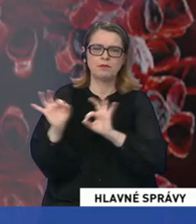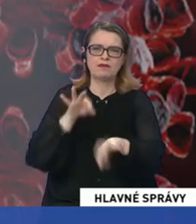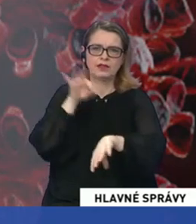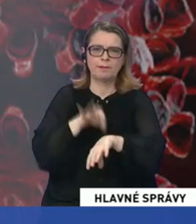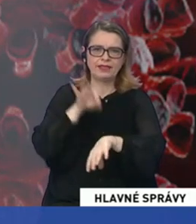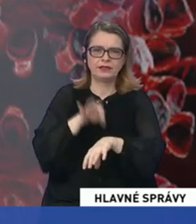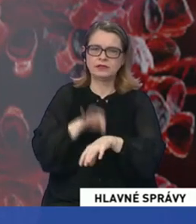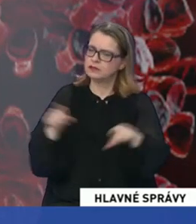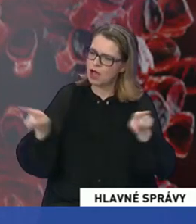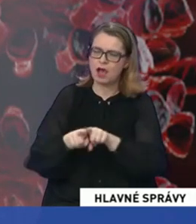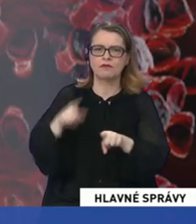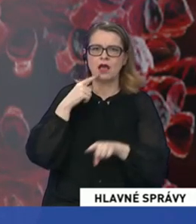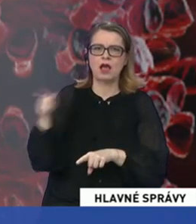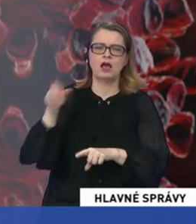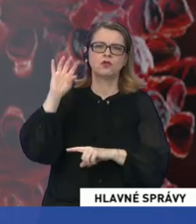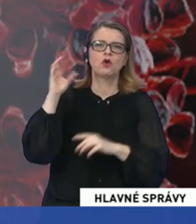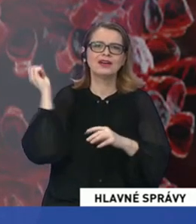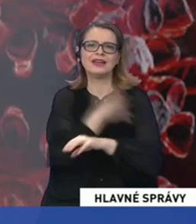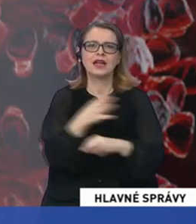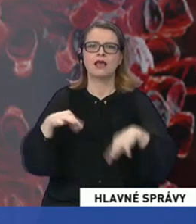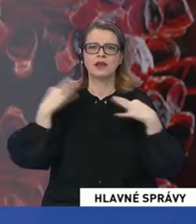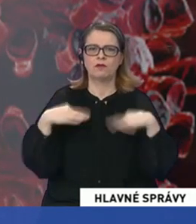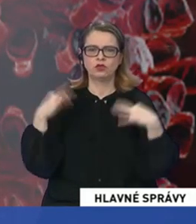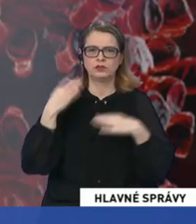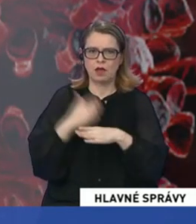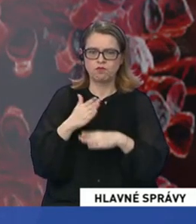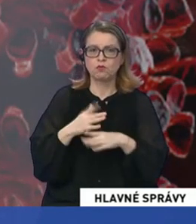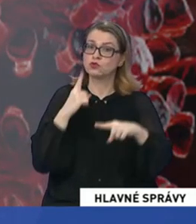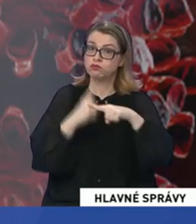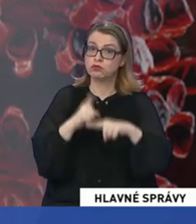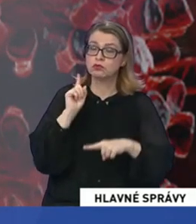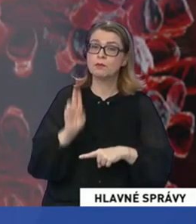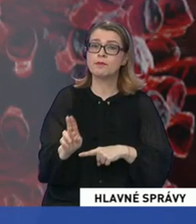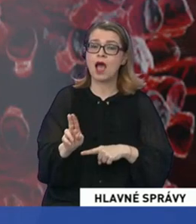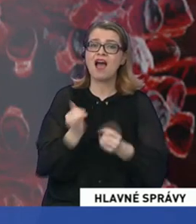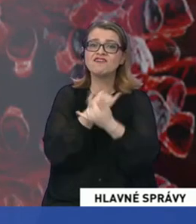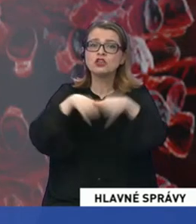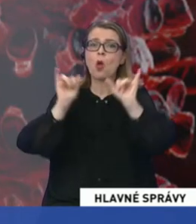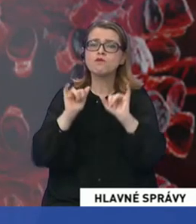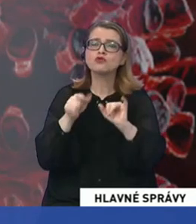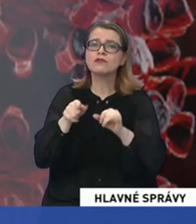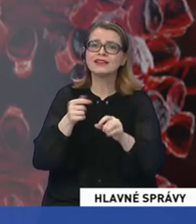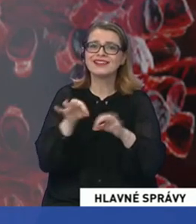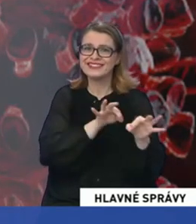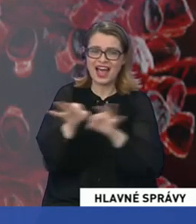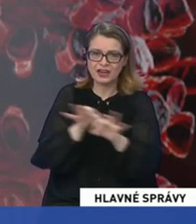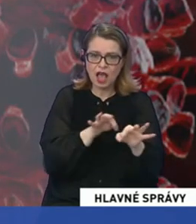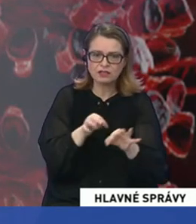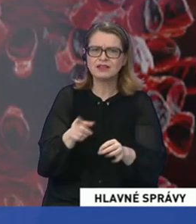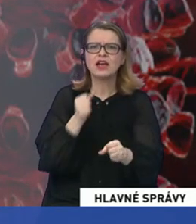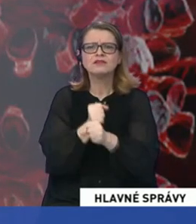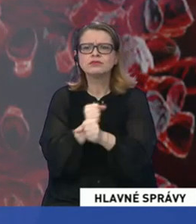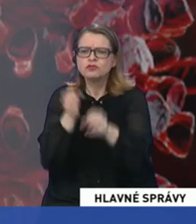zariadením ako ambulancia a rýchle zdravotníckej pomoci. Plus má vyslobodzovace zariadenia a je pripravené na vykonané